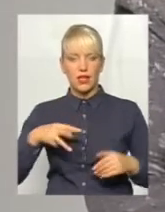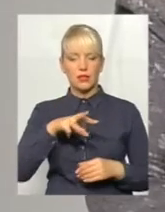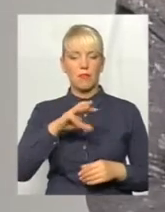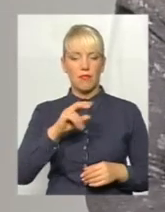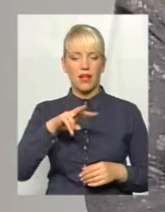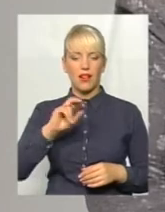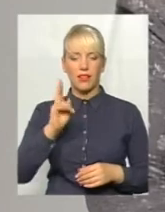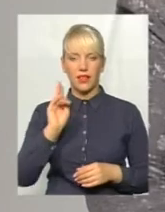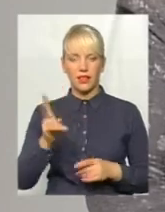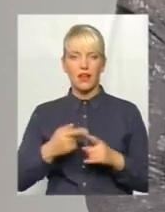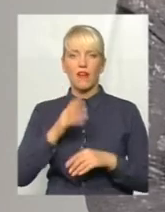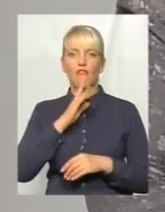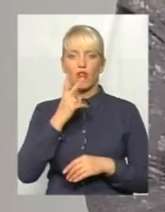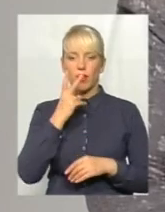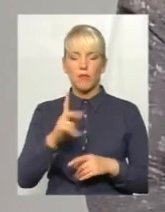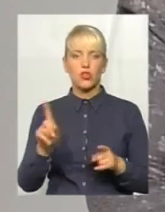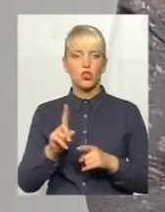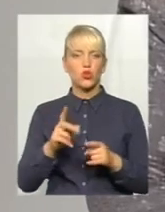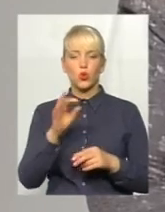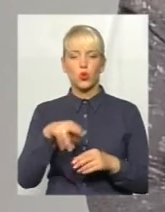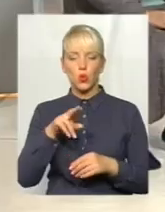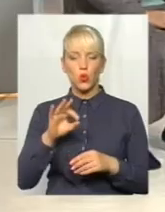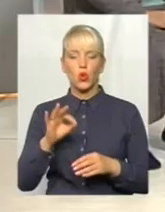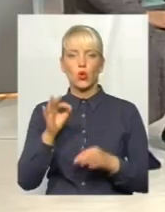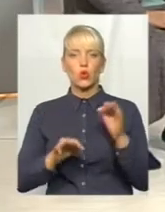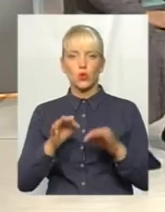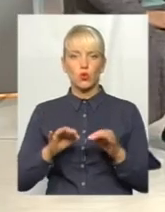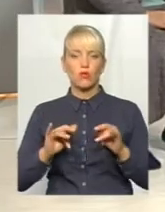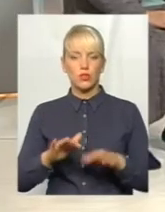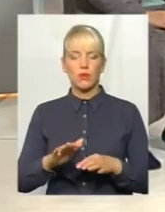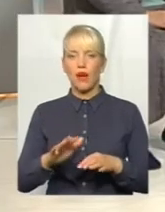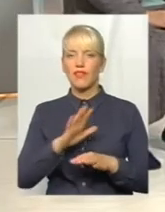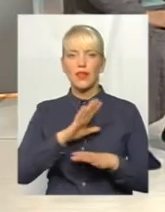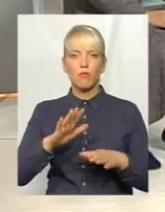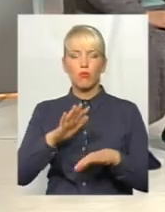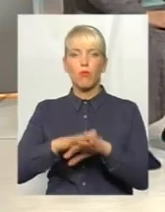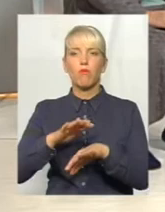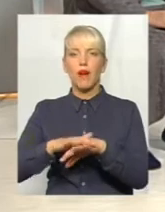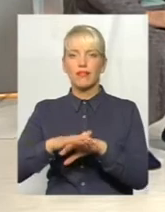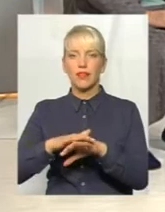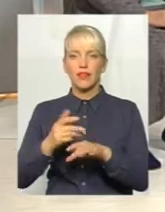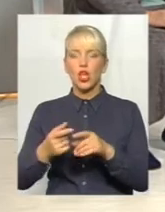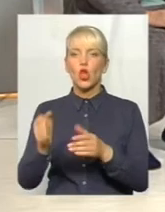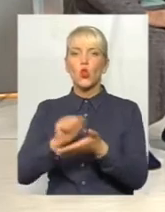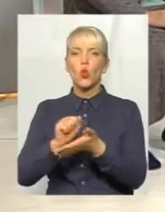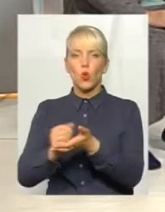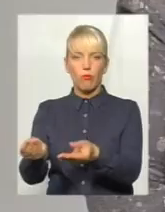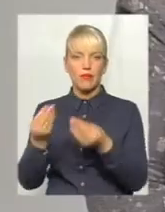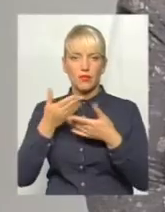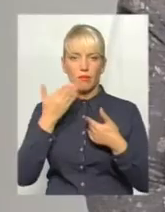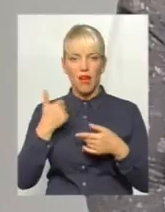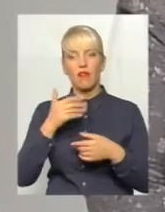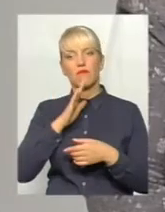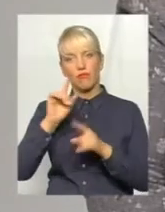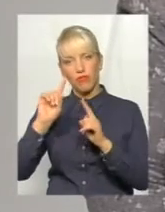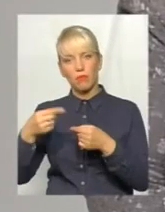до судової справи не надійшли всі документи від банку. І вона вимагала появи документів до банку і